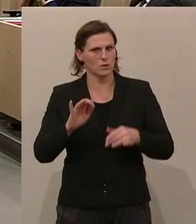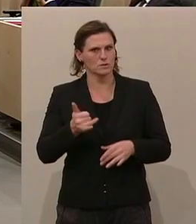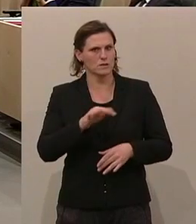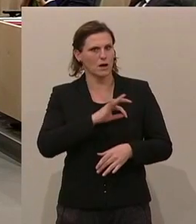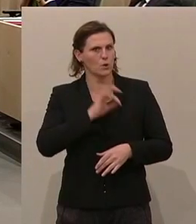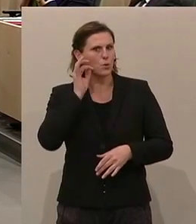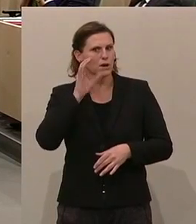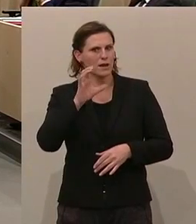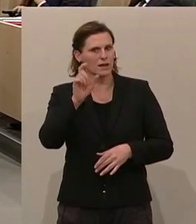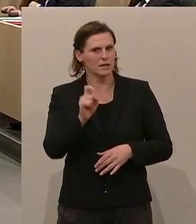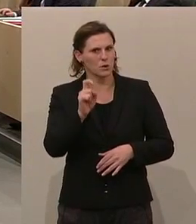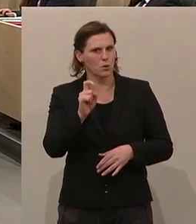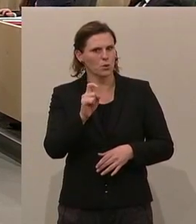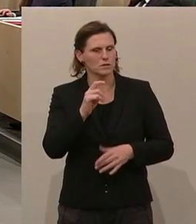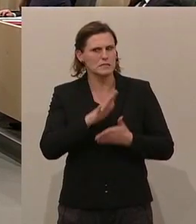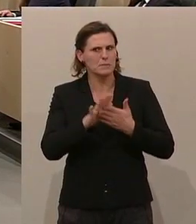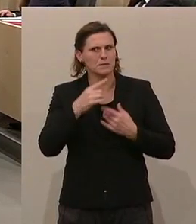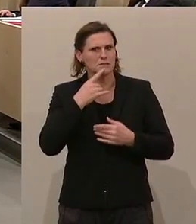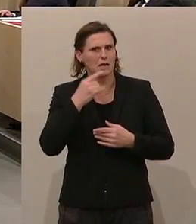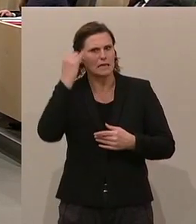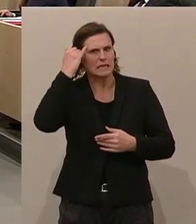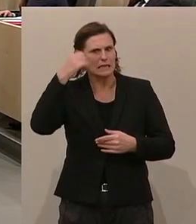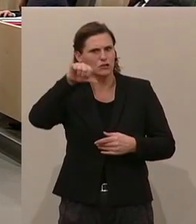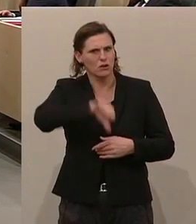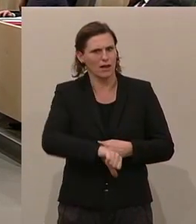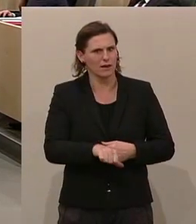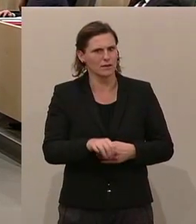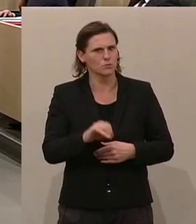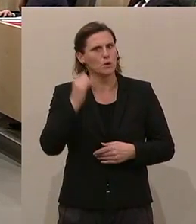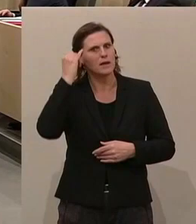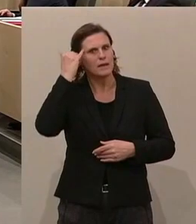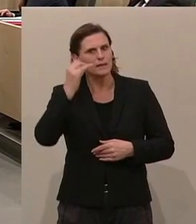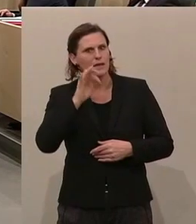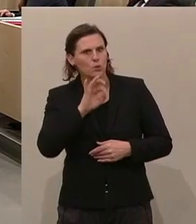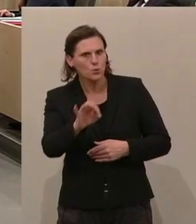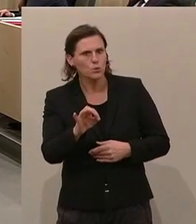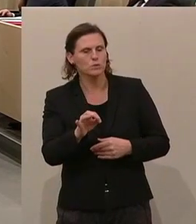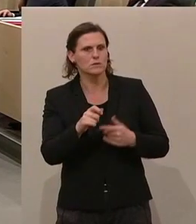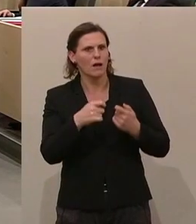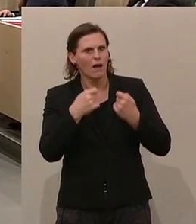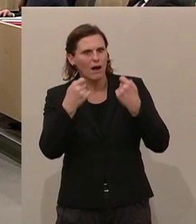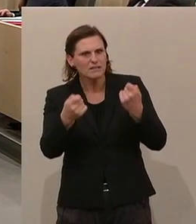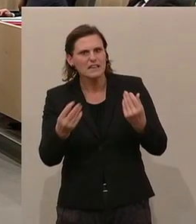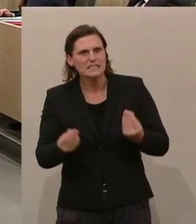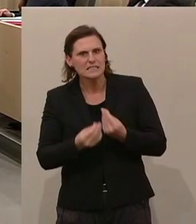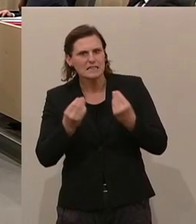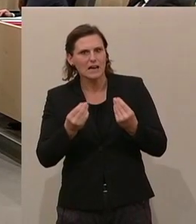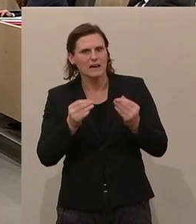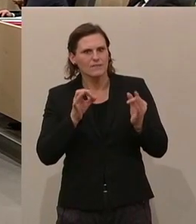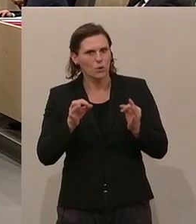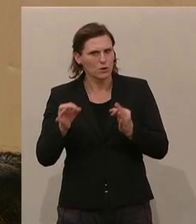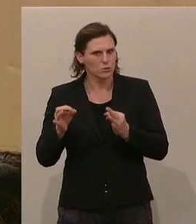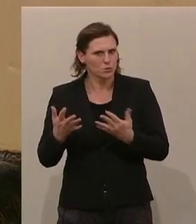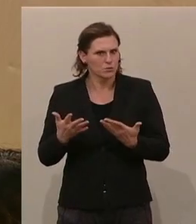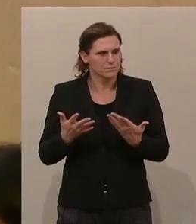Dann Wortwende Nill Mölzer, FPÖ. Aber allein nur weil die Idee gut ist, es so lange, dass der Antrag in der Sache dann wieder korrekt ist.